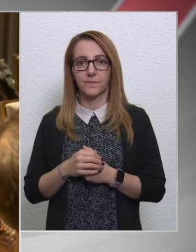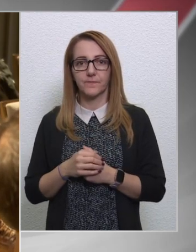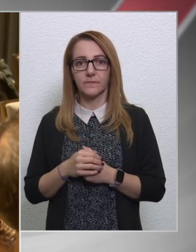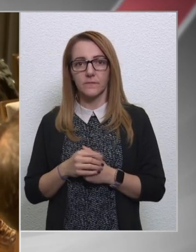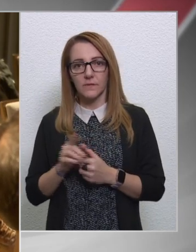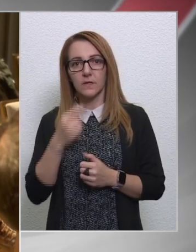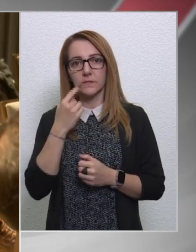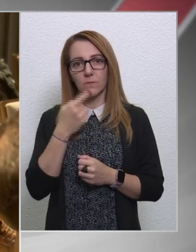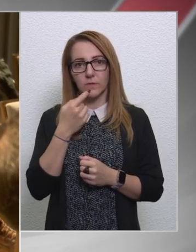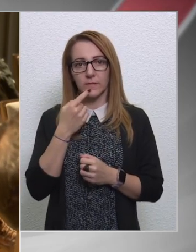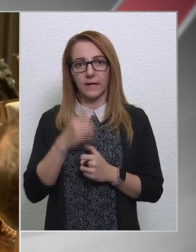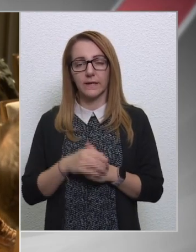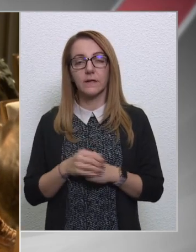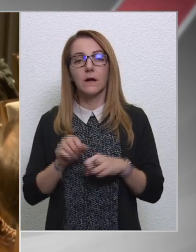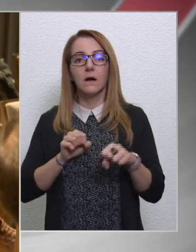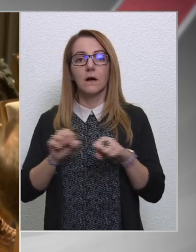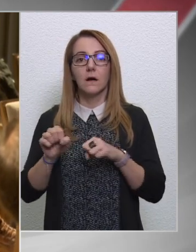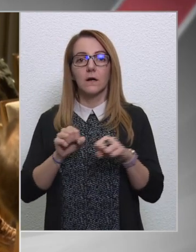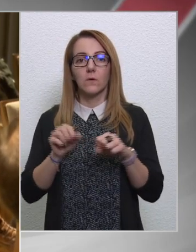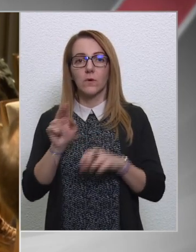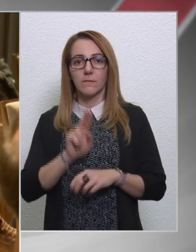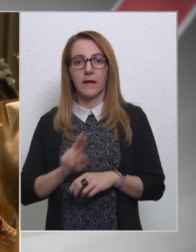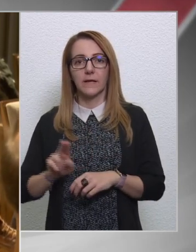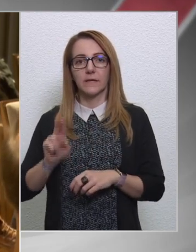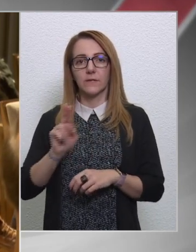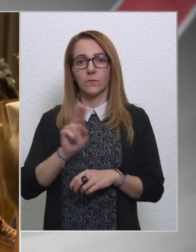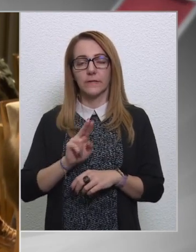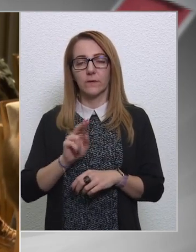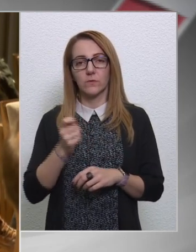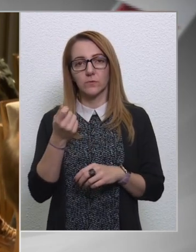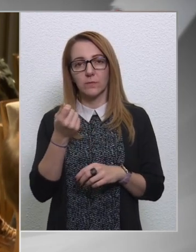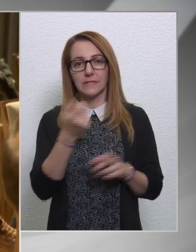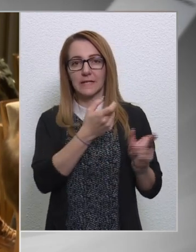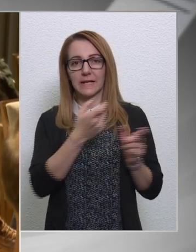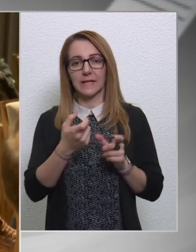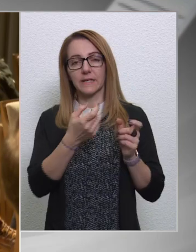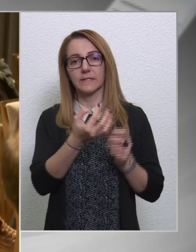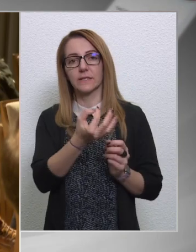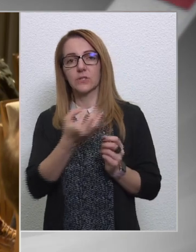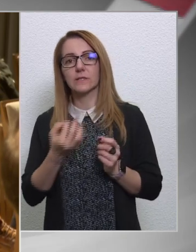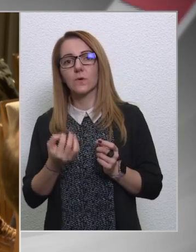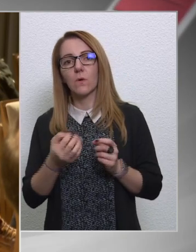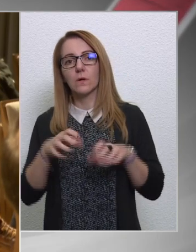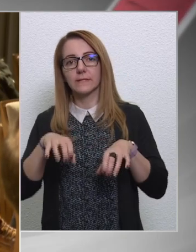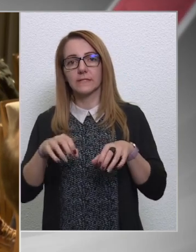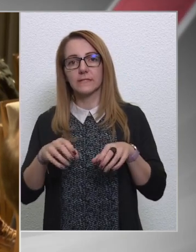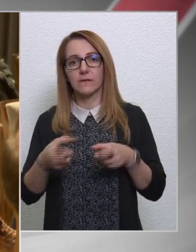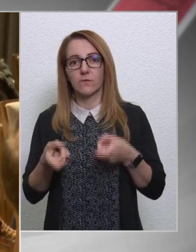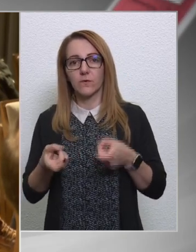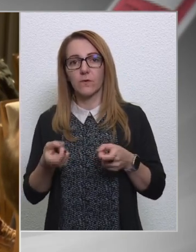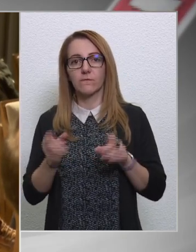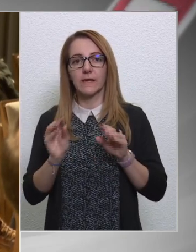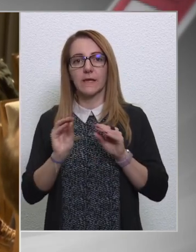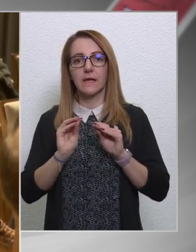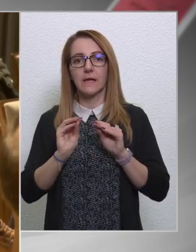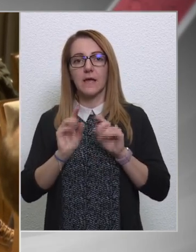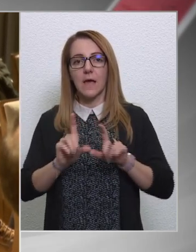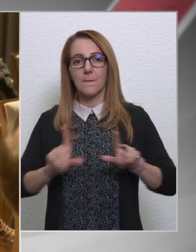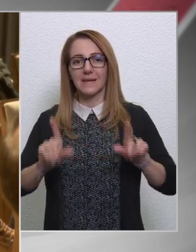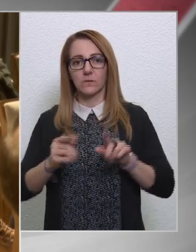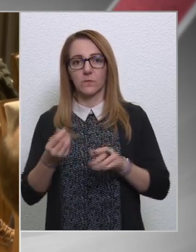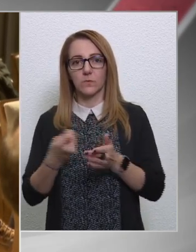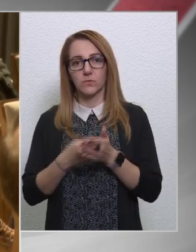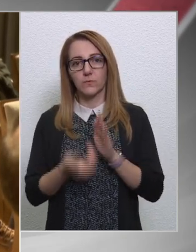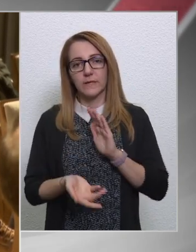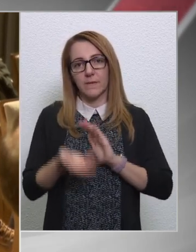azt mondták, hogy a kormány az uniós pénzek érkezésétől teszi függővé a pedagógus béremelést.